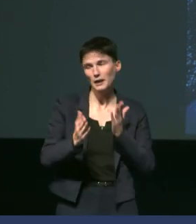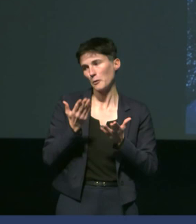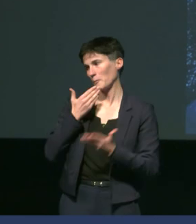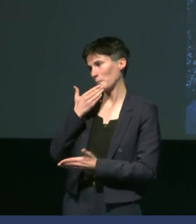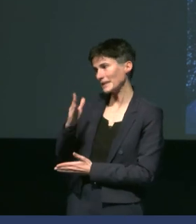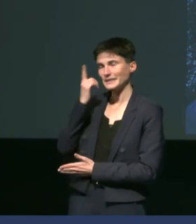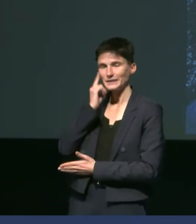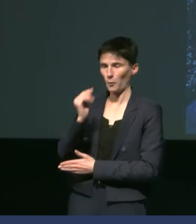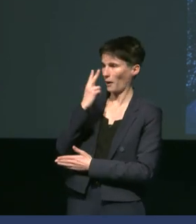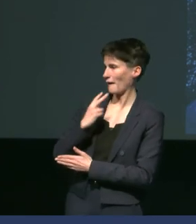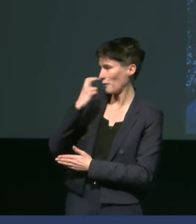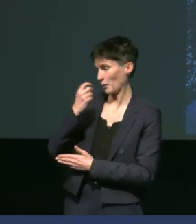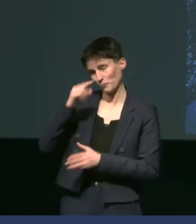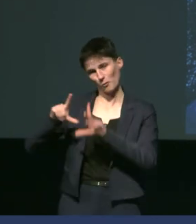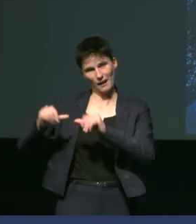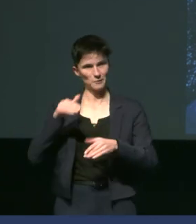pour leur présence ce soir